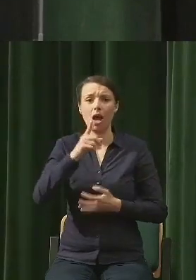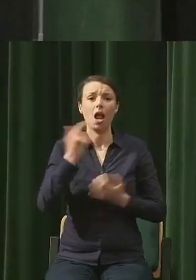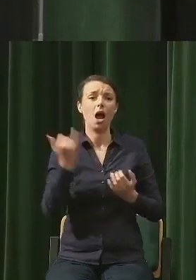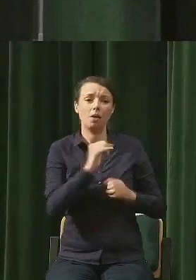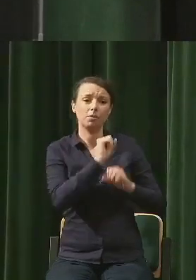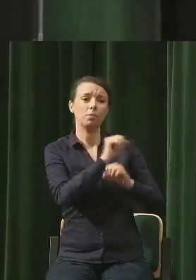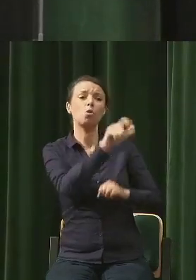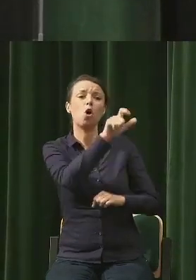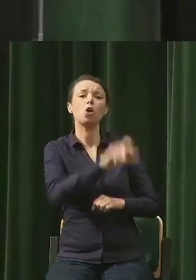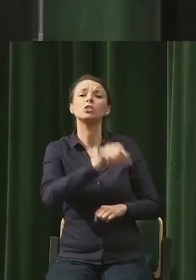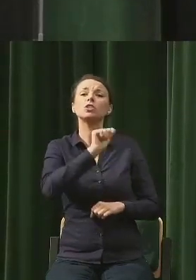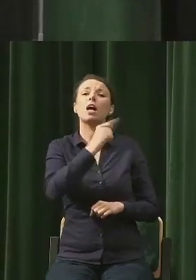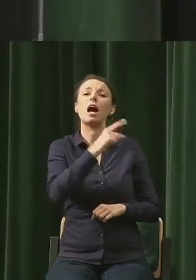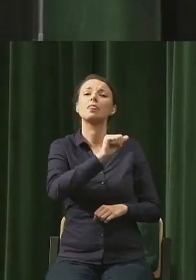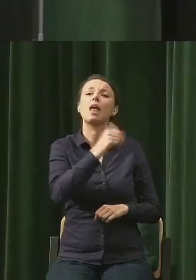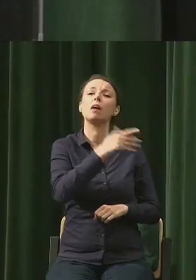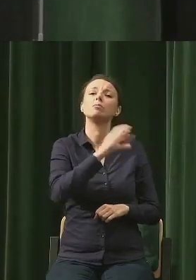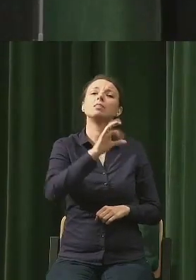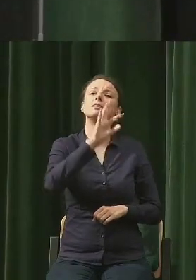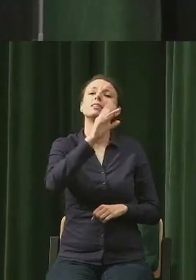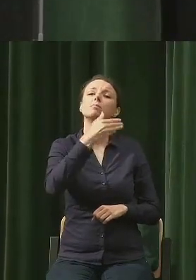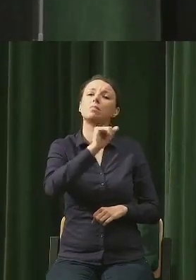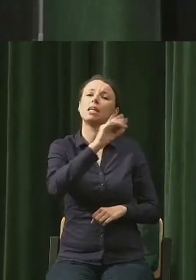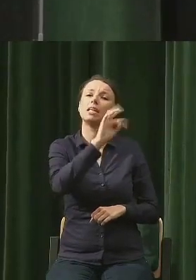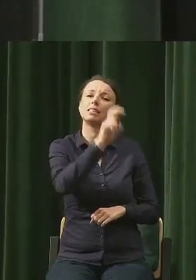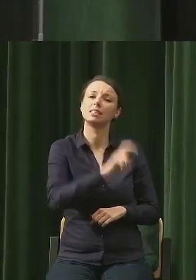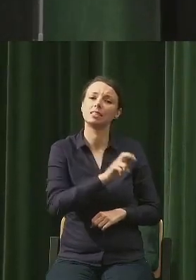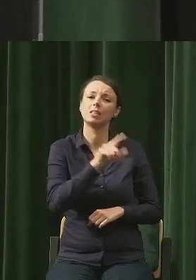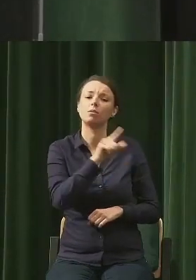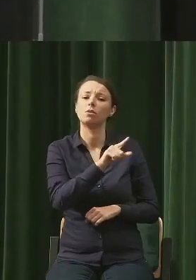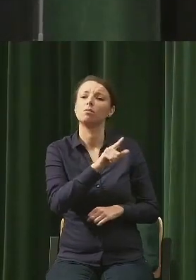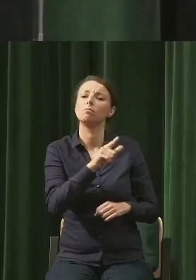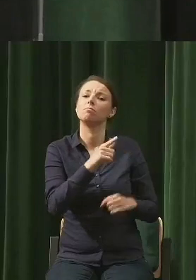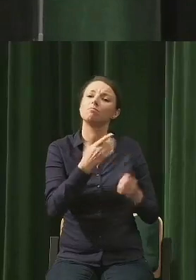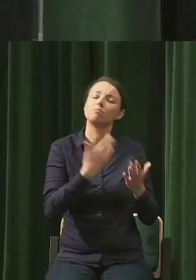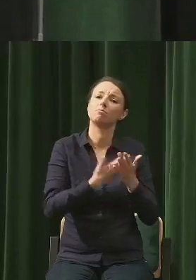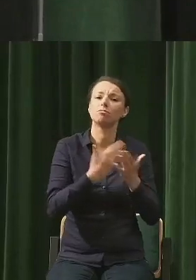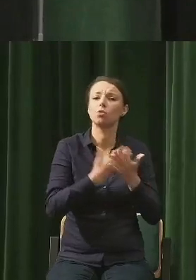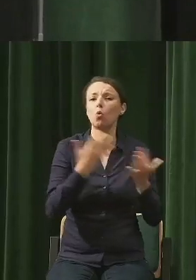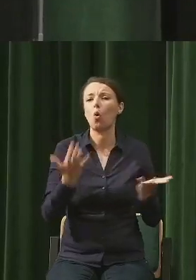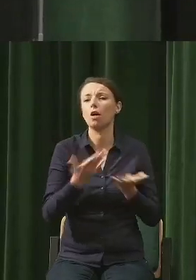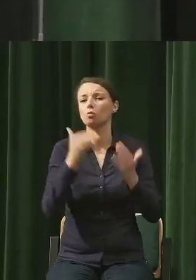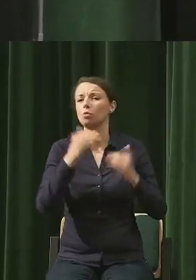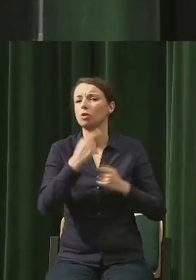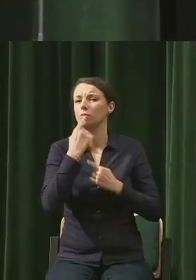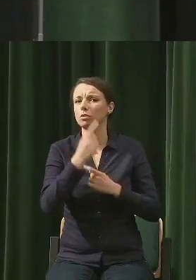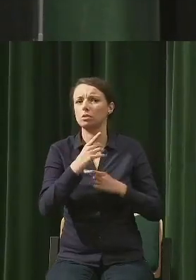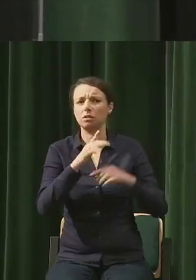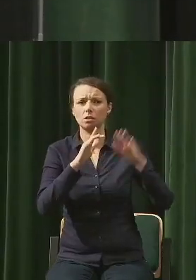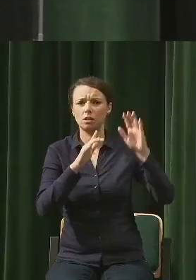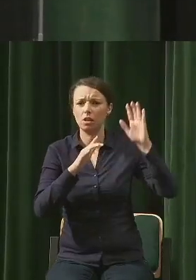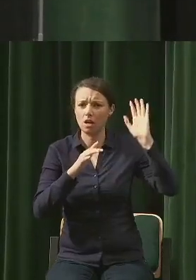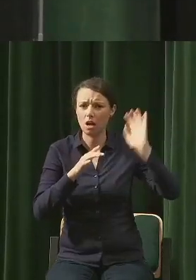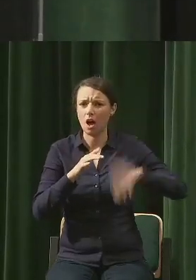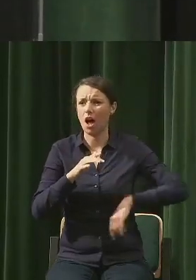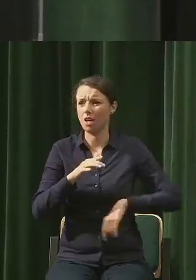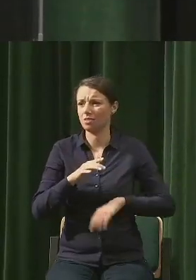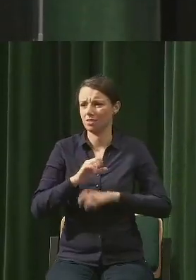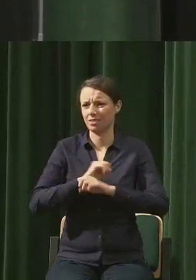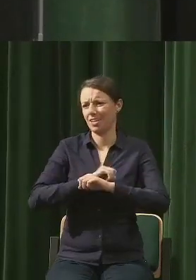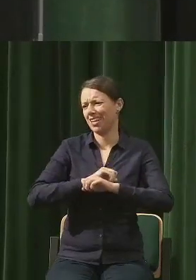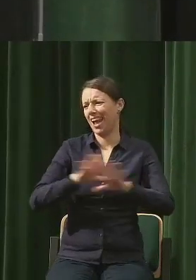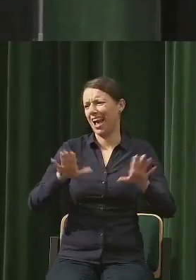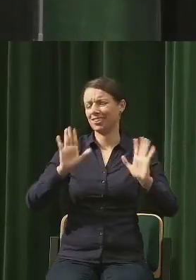to jest bardzo łatwo podważać na zasadzie powiedzenia przecież jasne jest, że człowiek nie zawsze jest racjonalny.